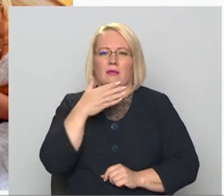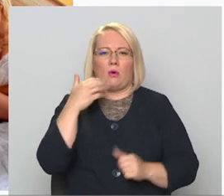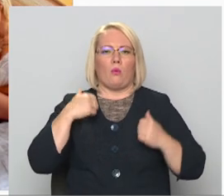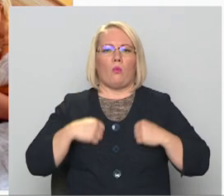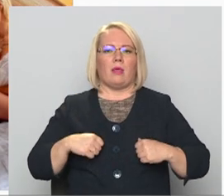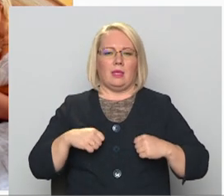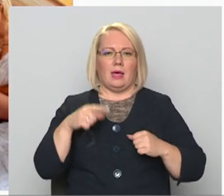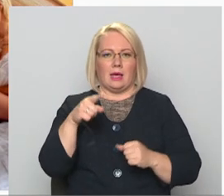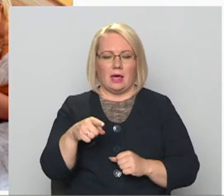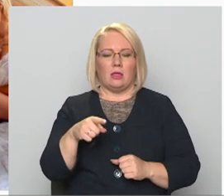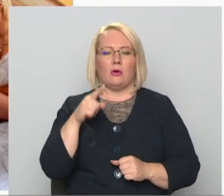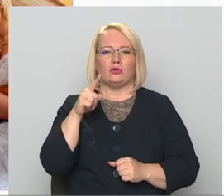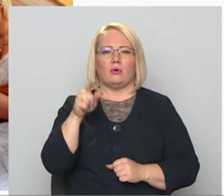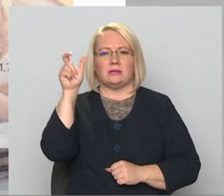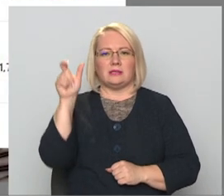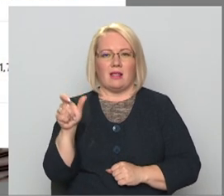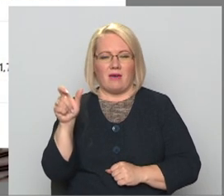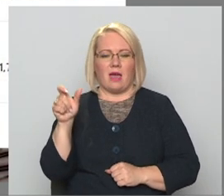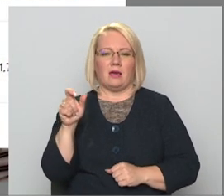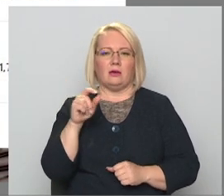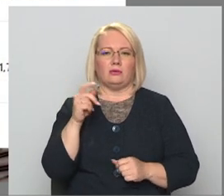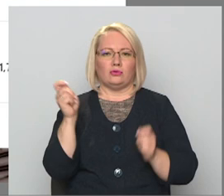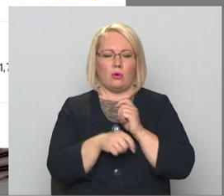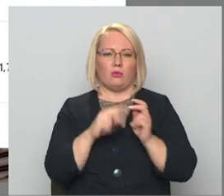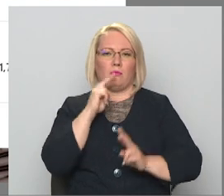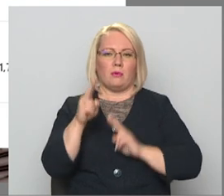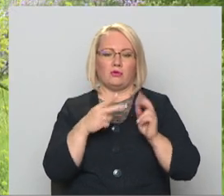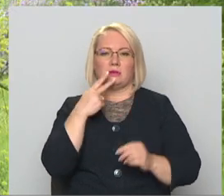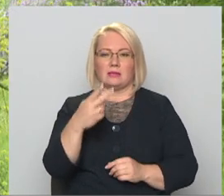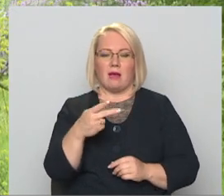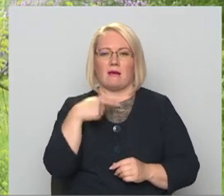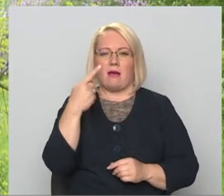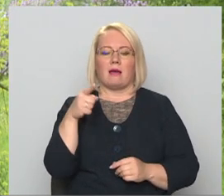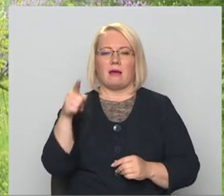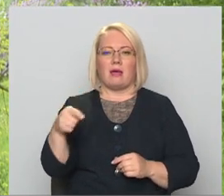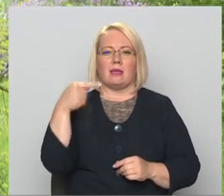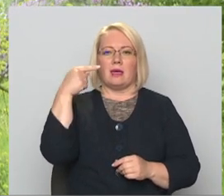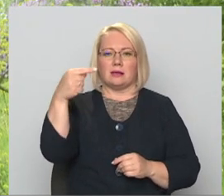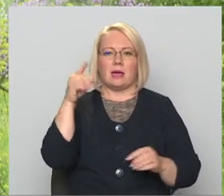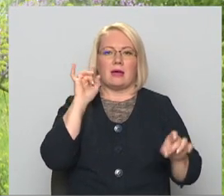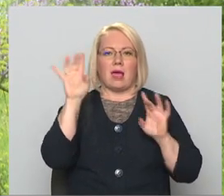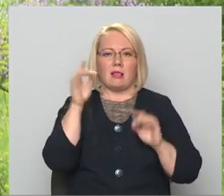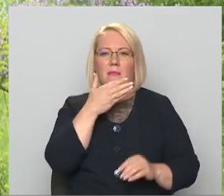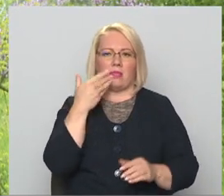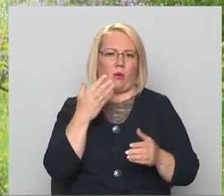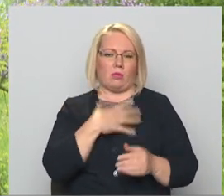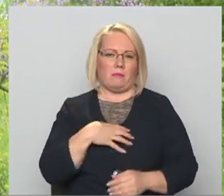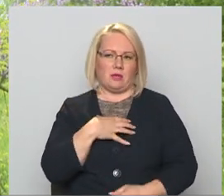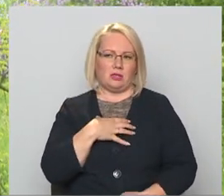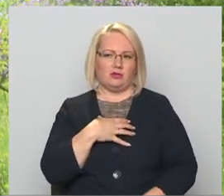Influencers sodu pārsūdzēja, jo uzskatīja, norādīt pie saviem sociālo tīkli ierakstiem reklāma nav nepieciešams.